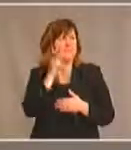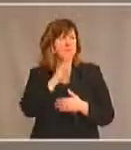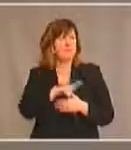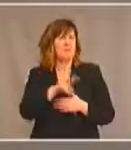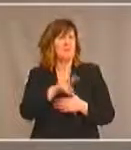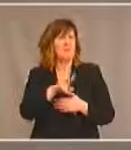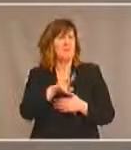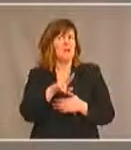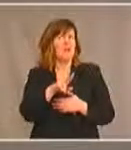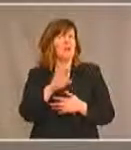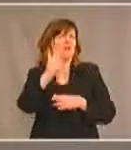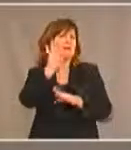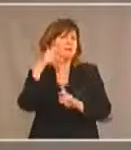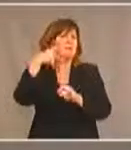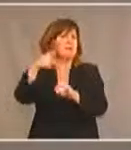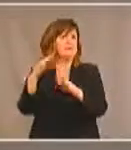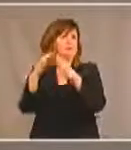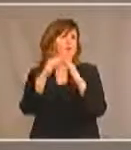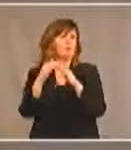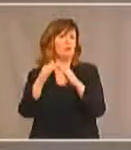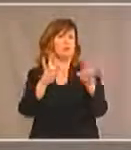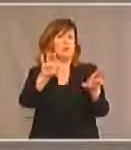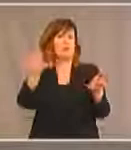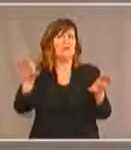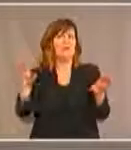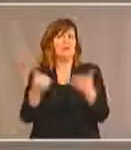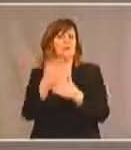nous savons qu'il y certains codes du bâtiment